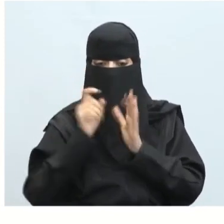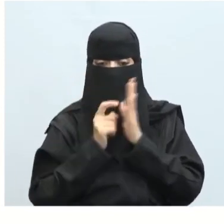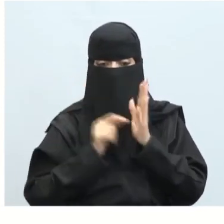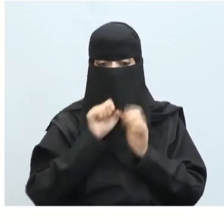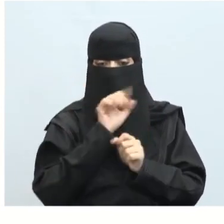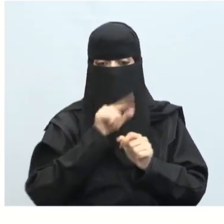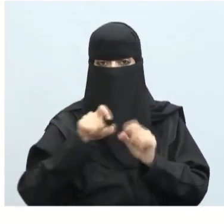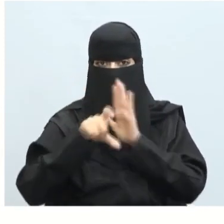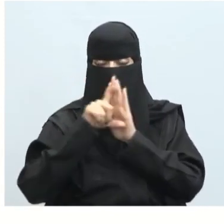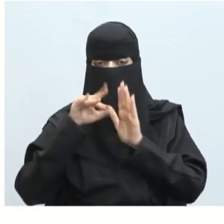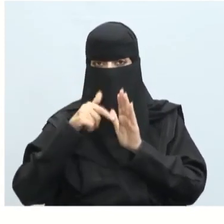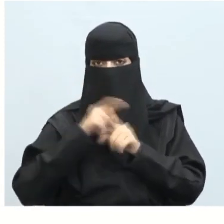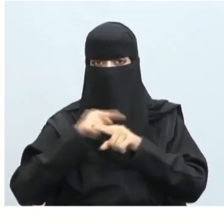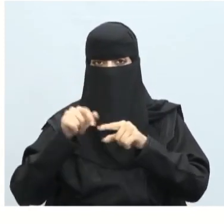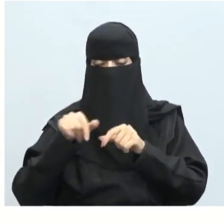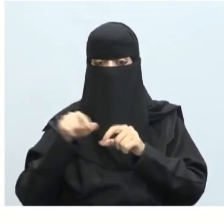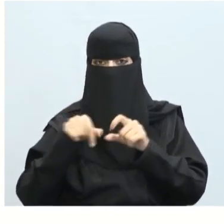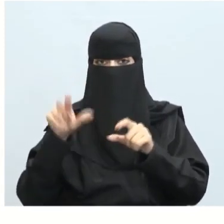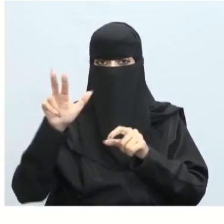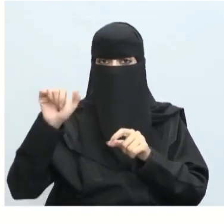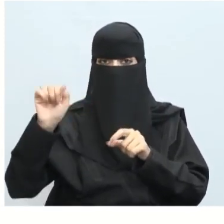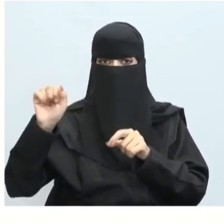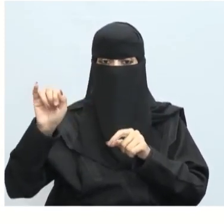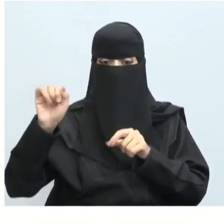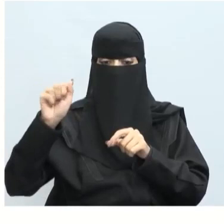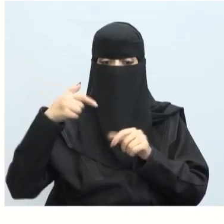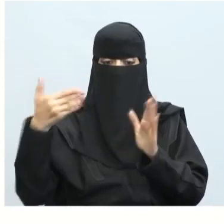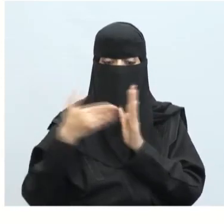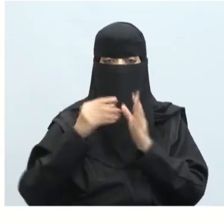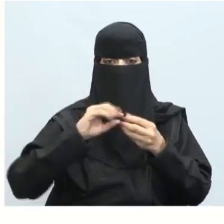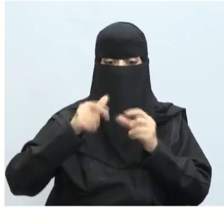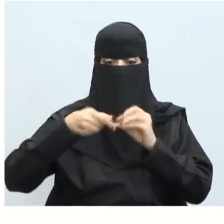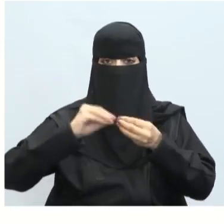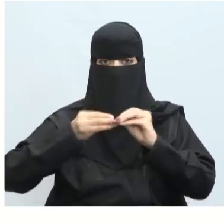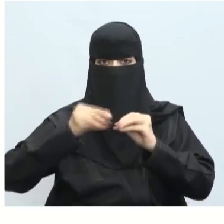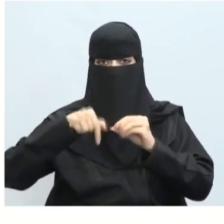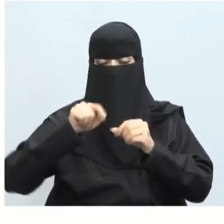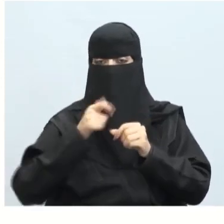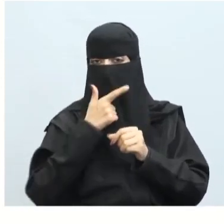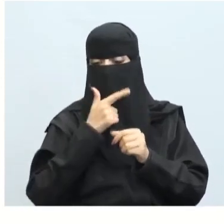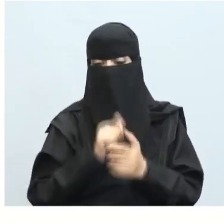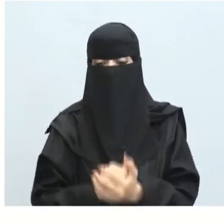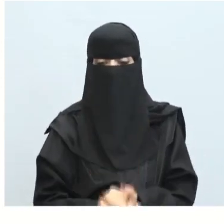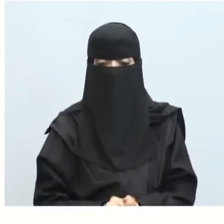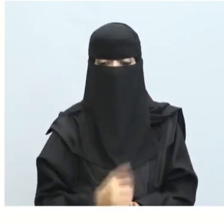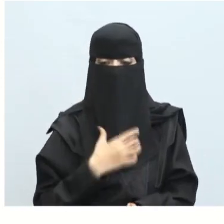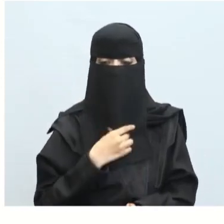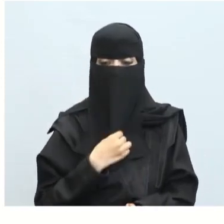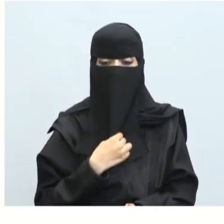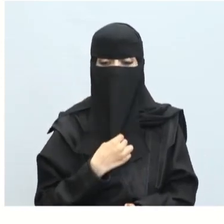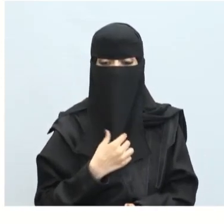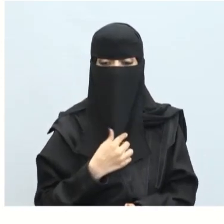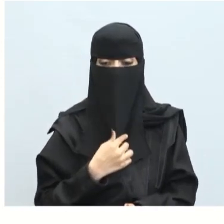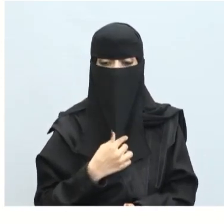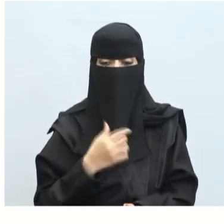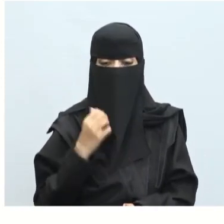خاصية التكست إلى المسمك وأخيراً التكست كالر نضعه باللون الأبيض نضعه باللون